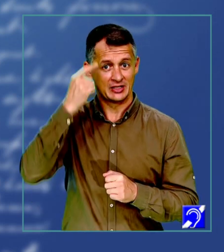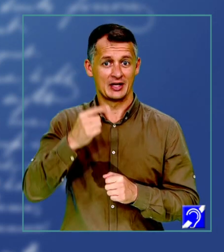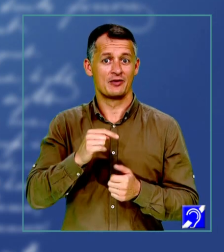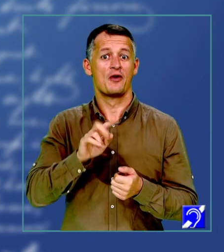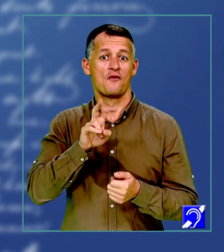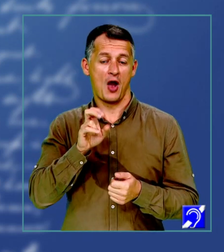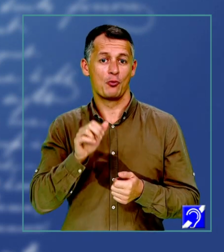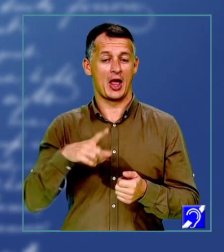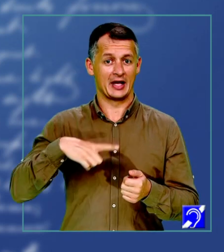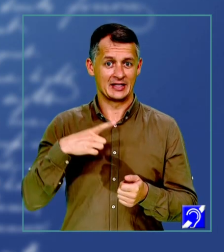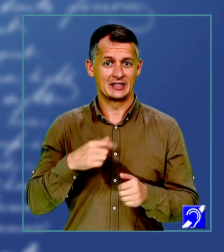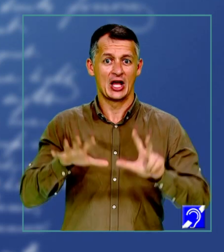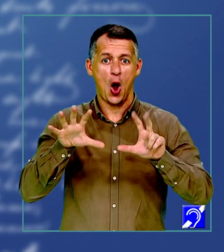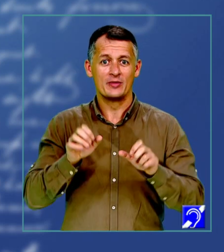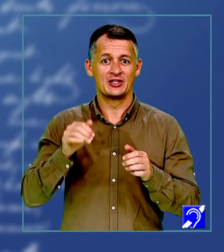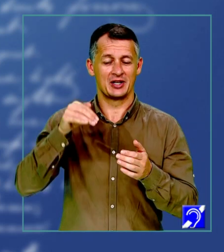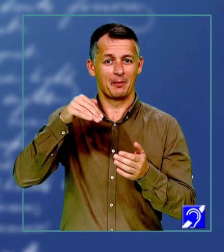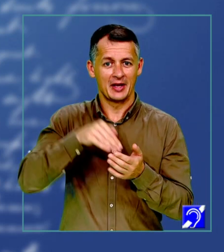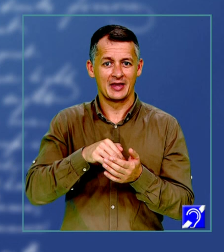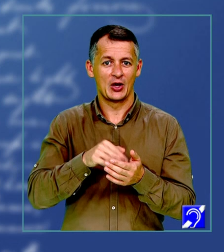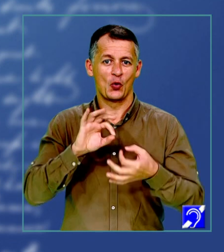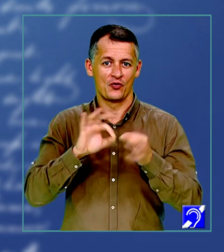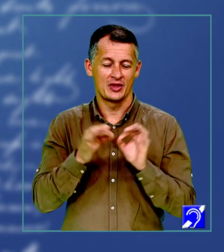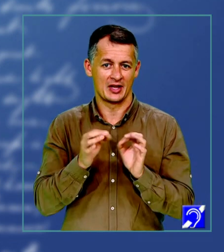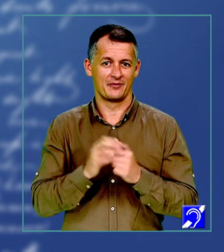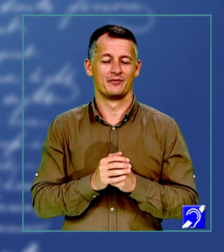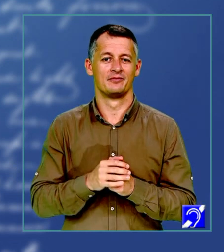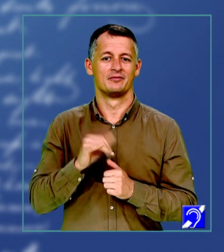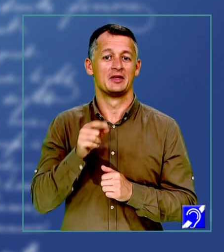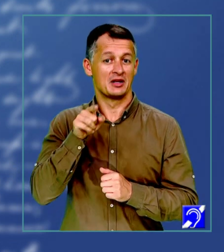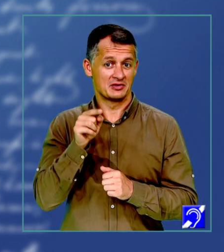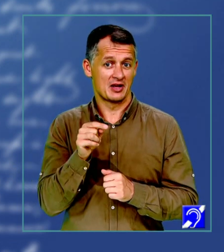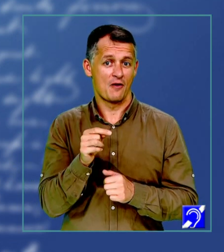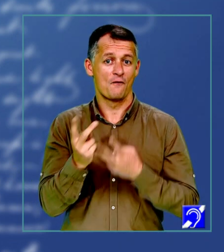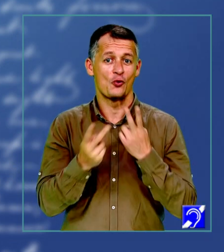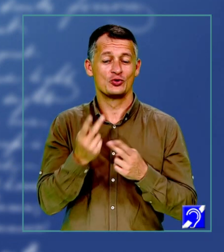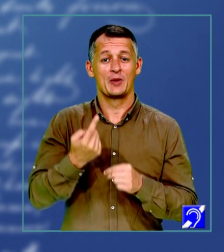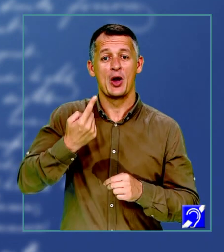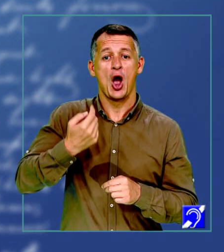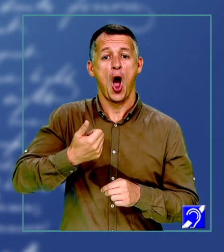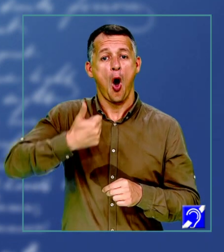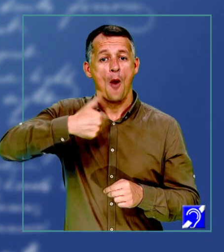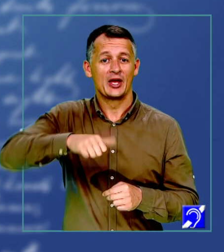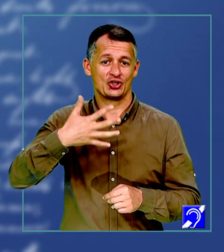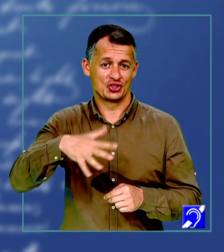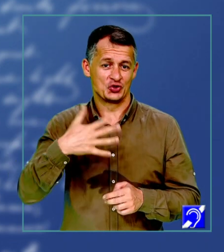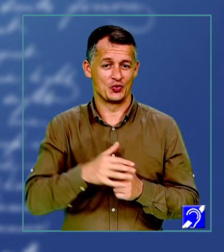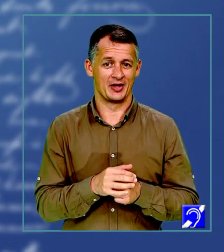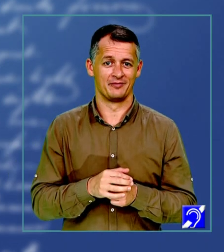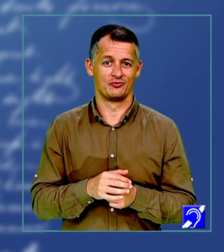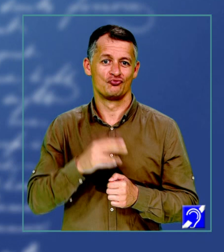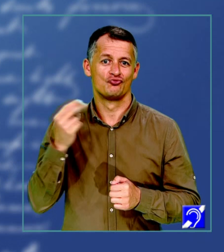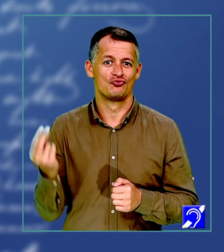noastre există 80.000 de cuvinte? Dintre acestea se pare că folosim zilnic doar 1.500, iar cel mai des